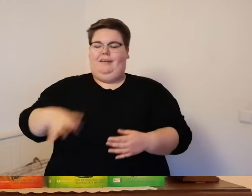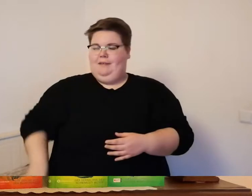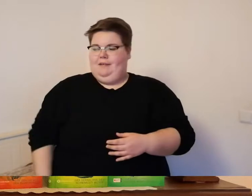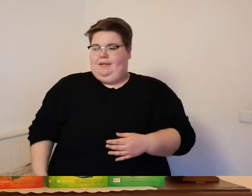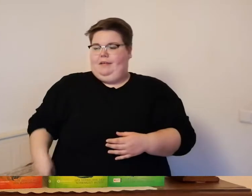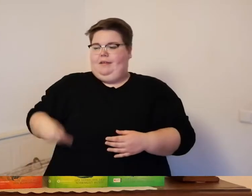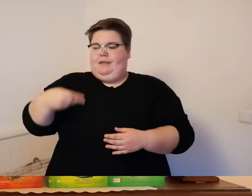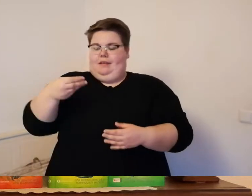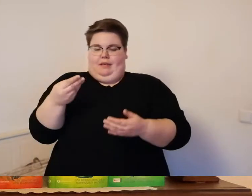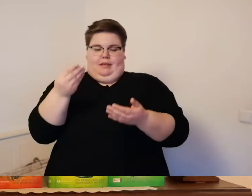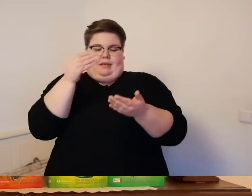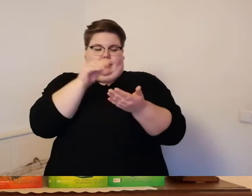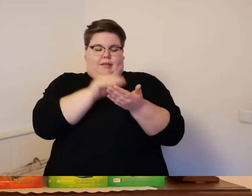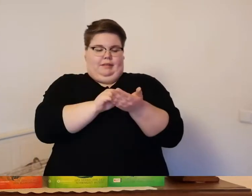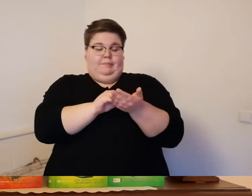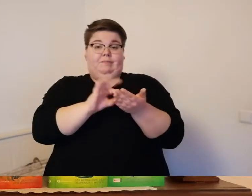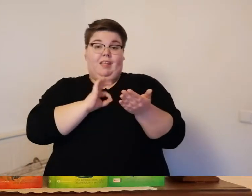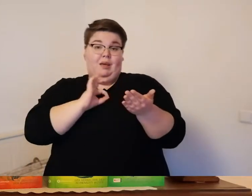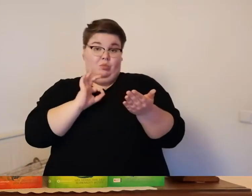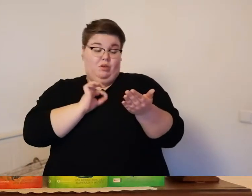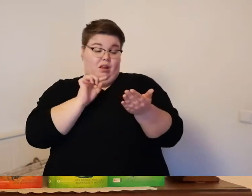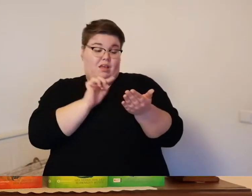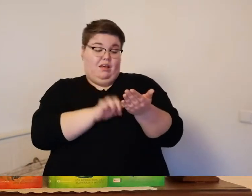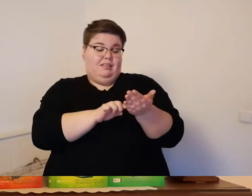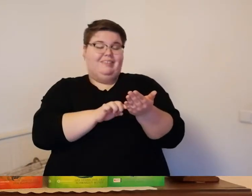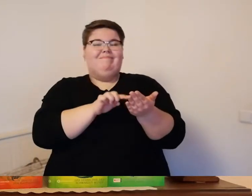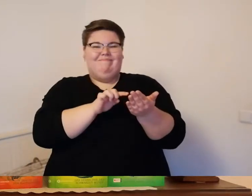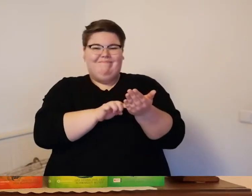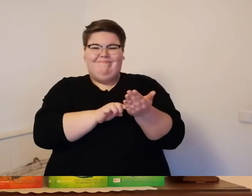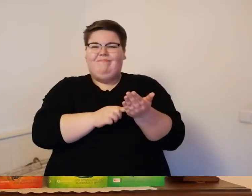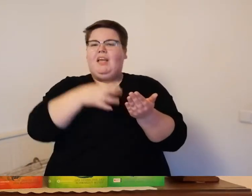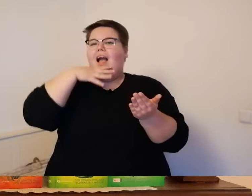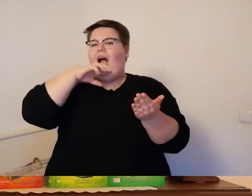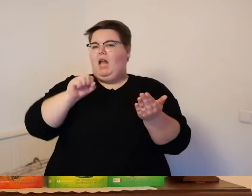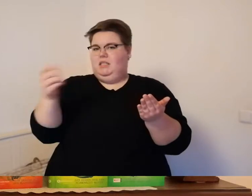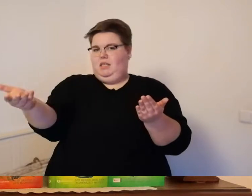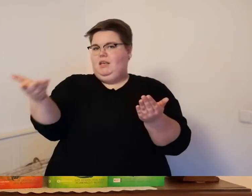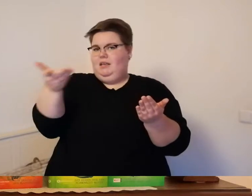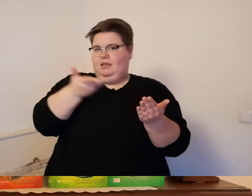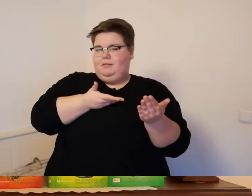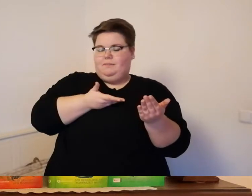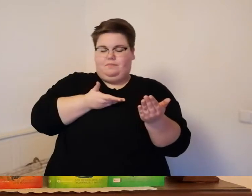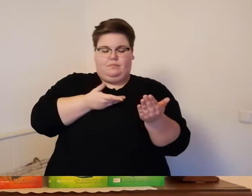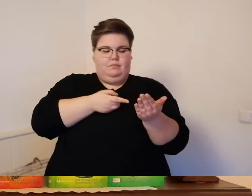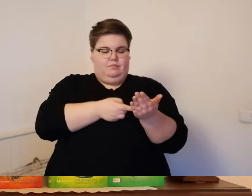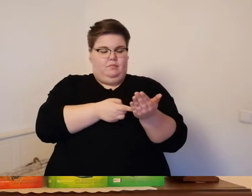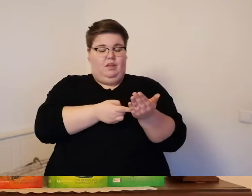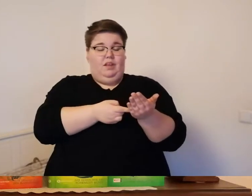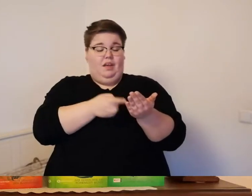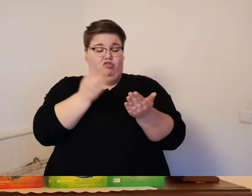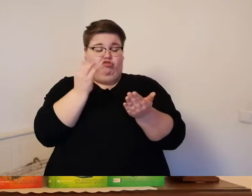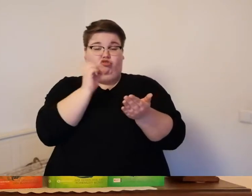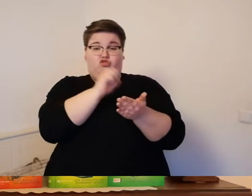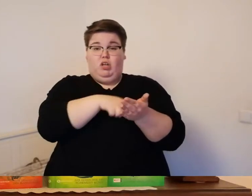er in seine jacke und zog die kette heraus die sie von gandrick bekommen hatten das goldene amulett mit dem blauen